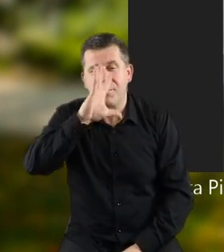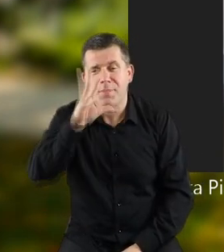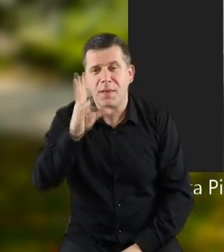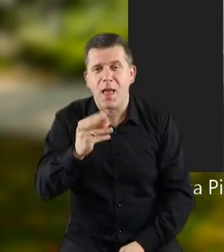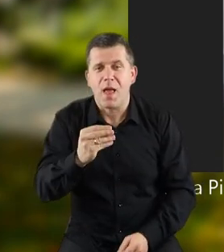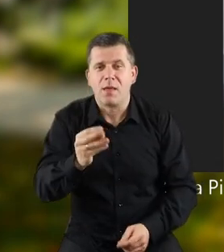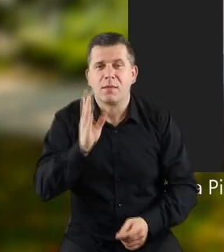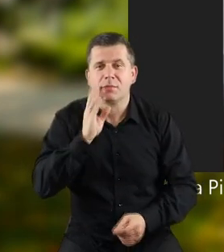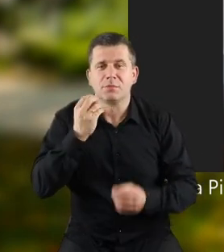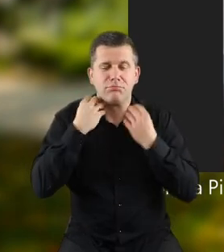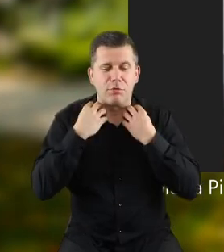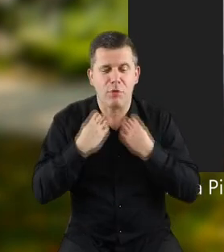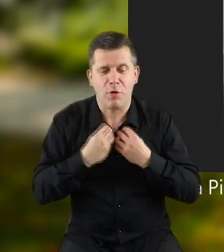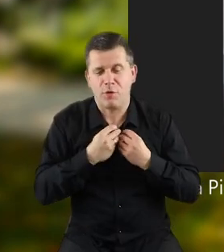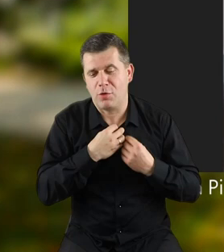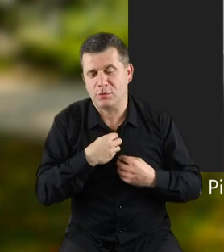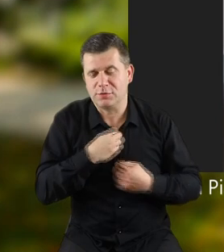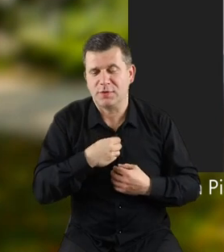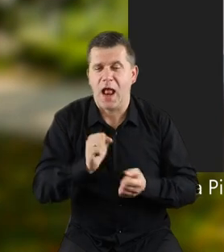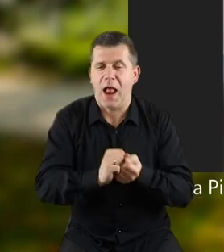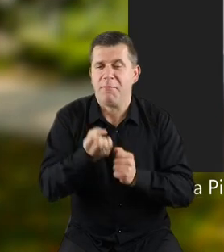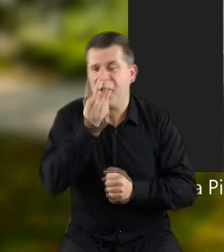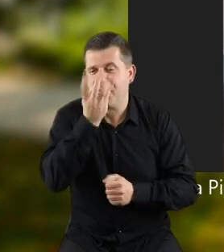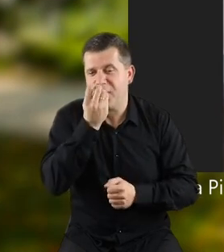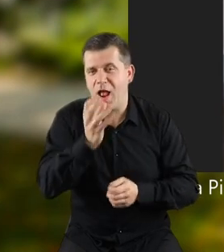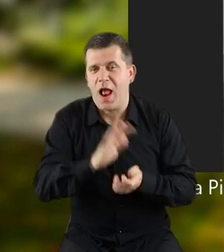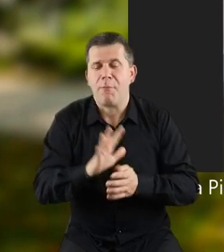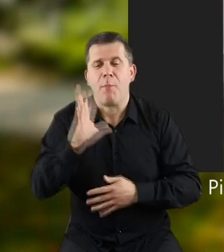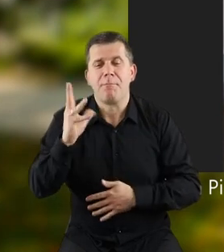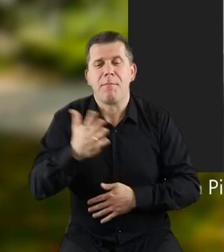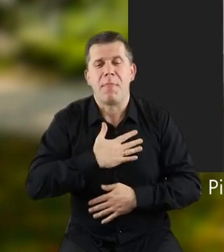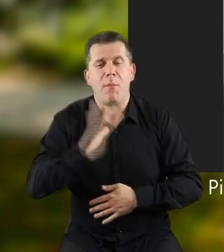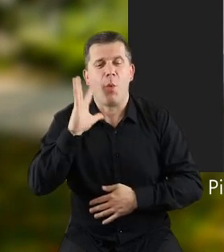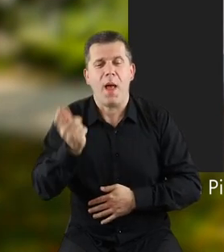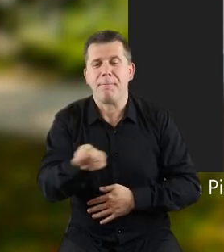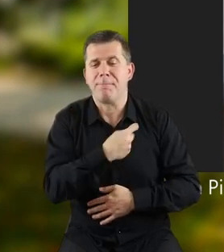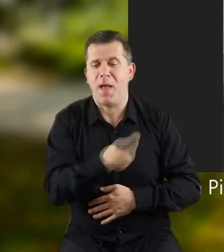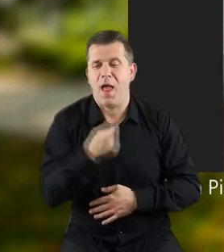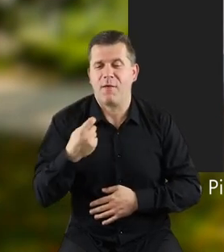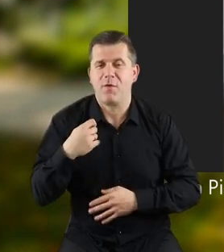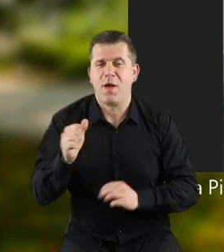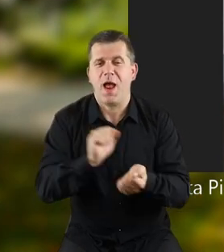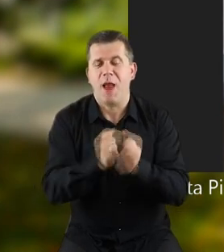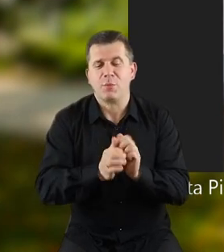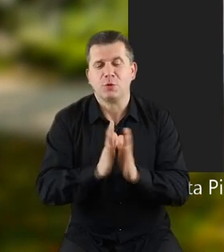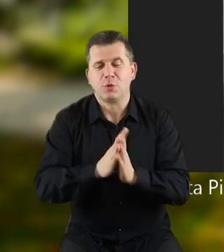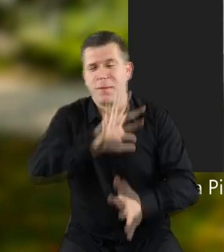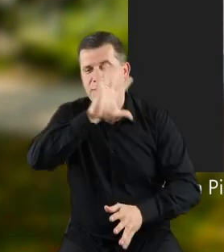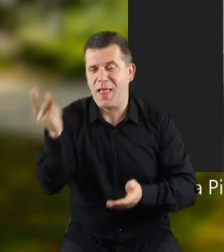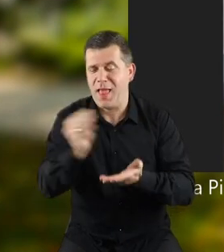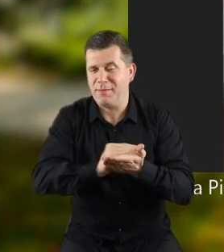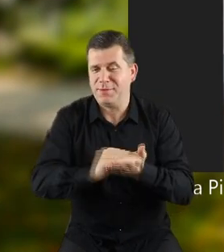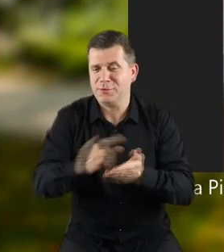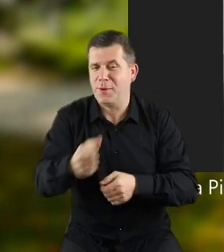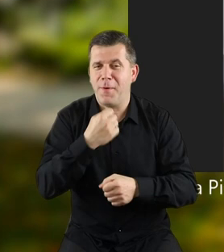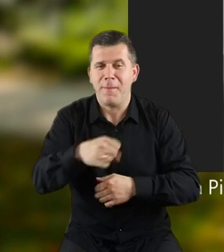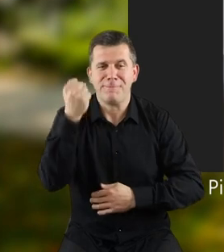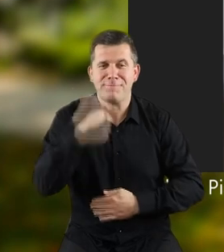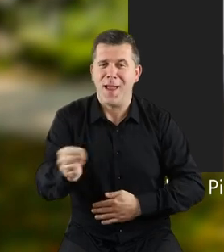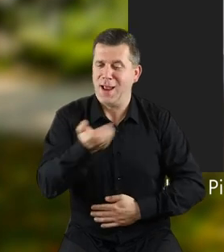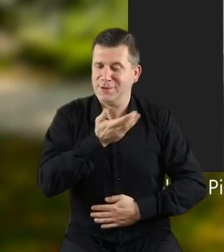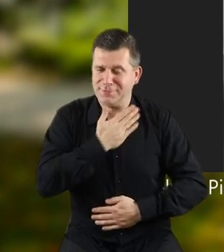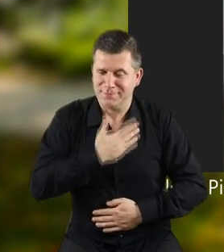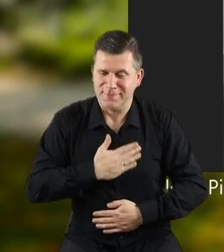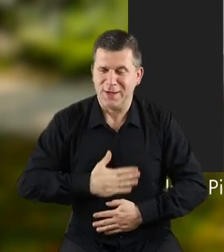piękną groszkę, albo kwiatka, albo, że bardzo ładne mam perfumy, albo, że piękne książki piszę i to było takie